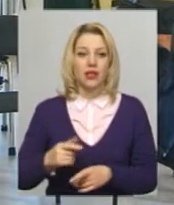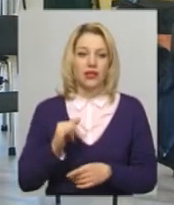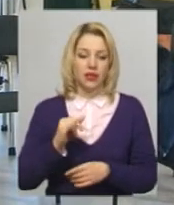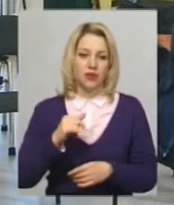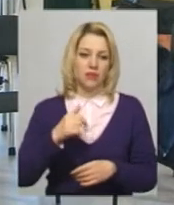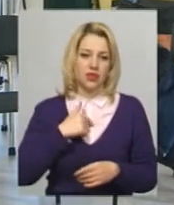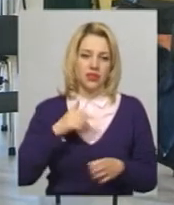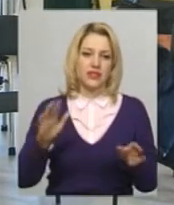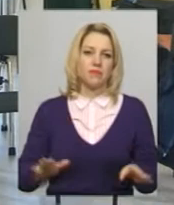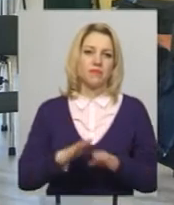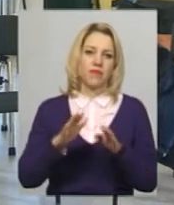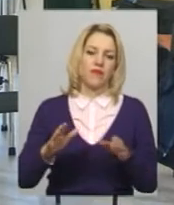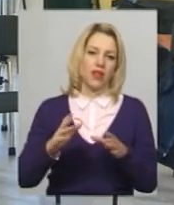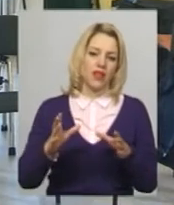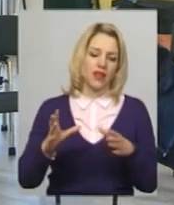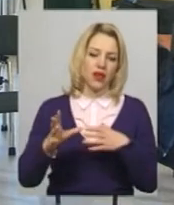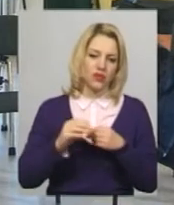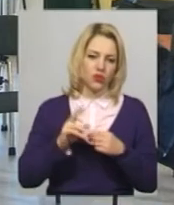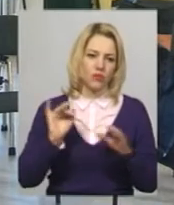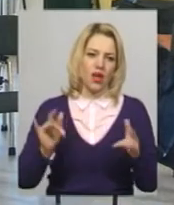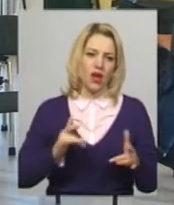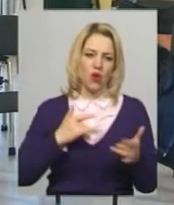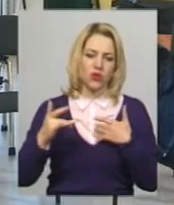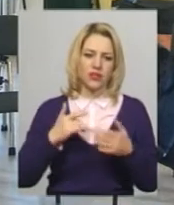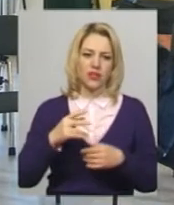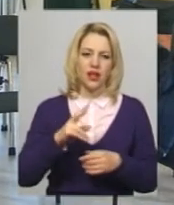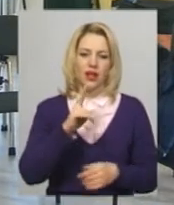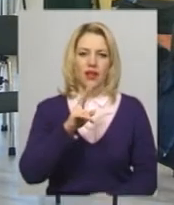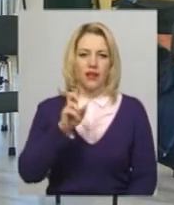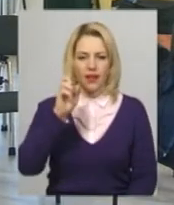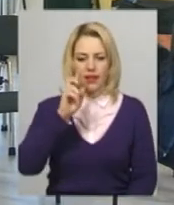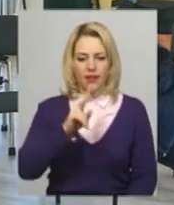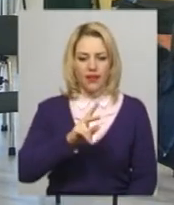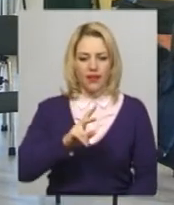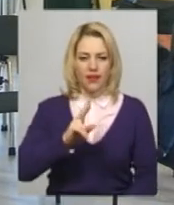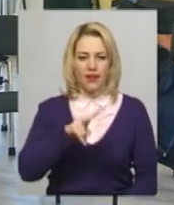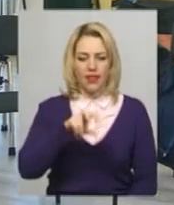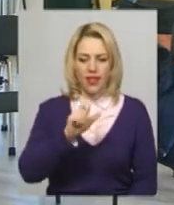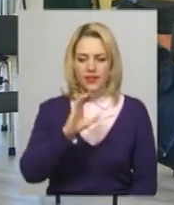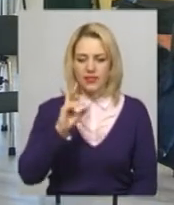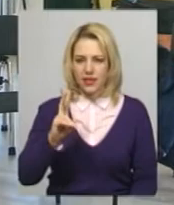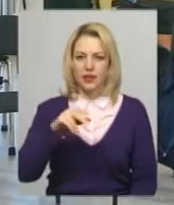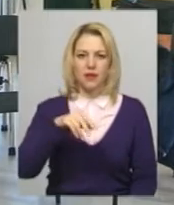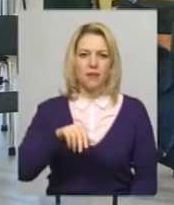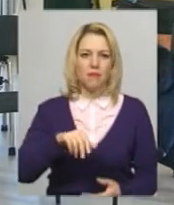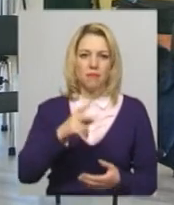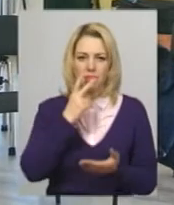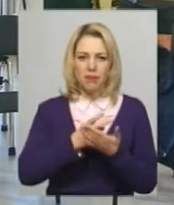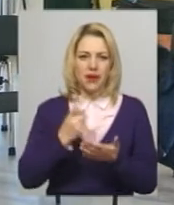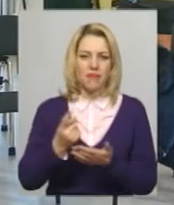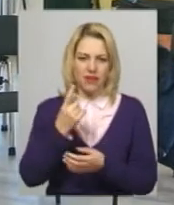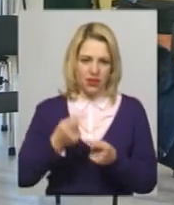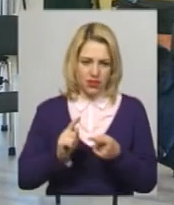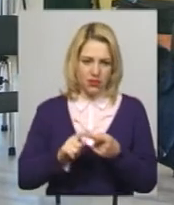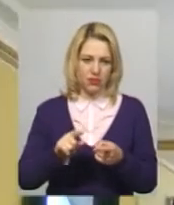Ми з ним навіть їздили разом на такий концерт, як «Класік прем'єр», дуже популярна була передача, і ми їздили разом до Києва і